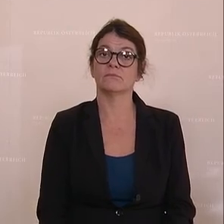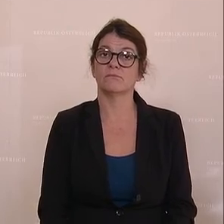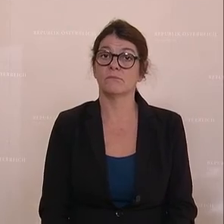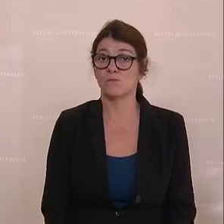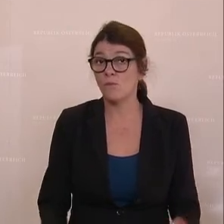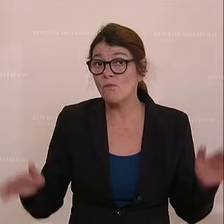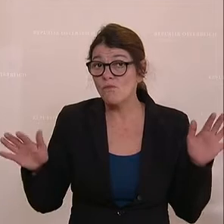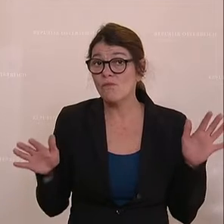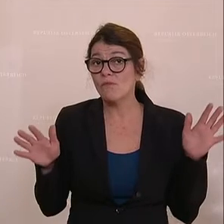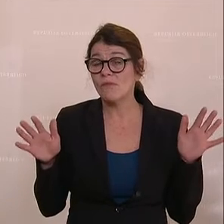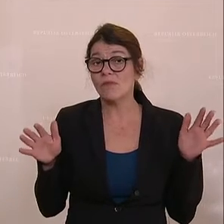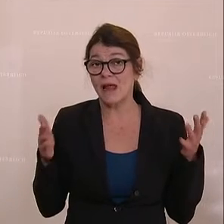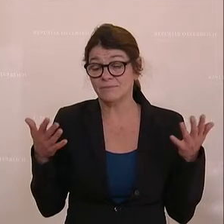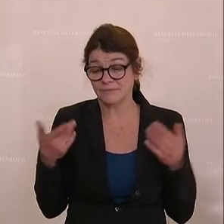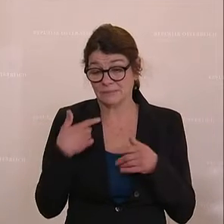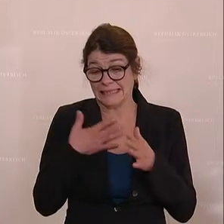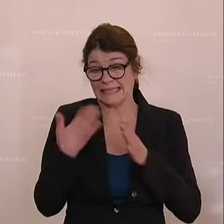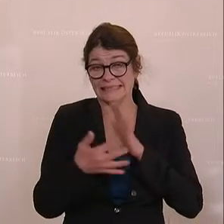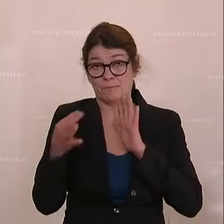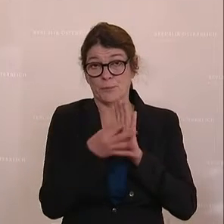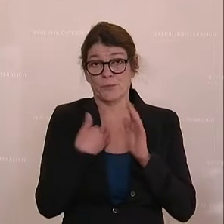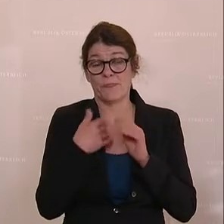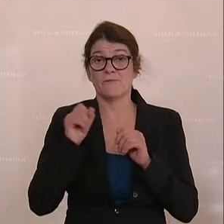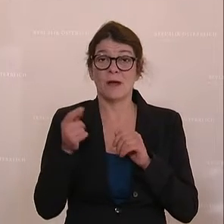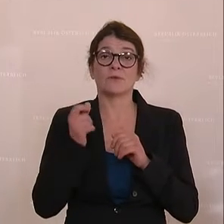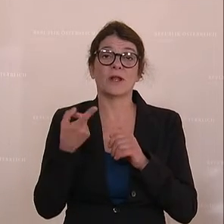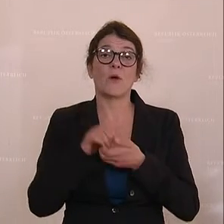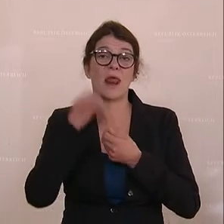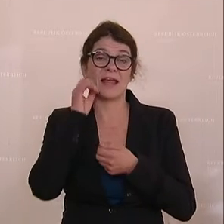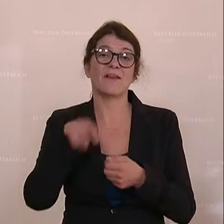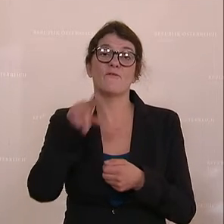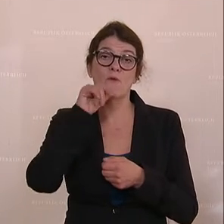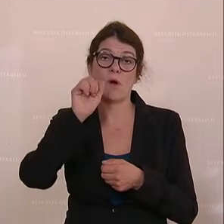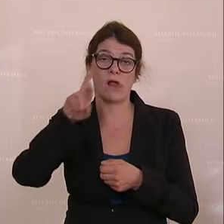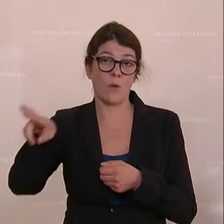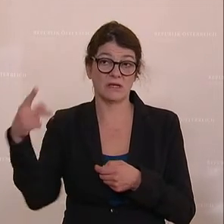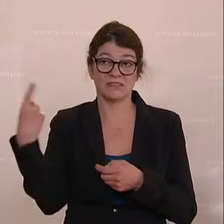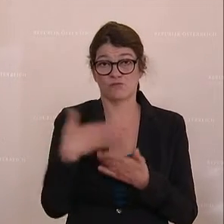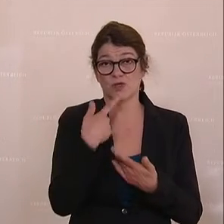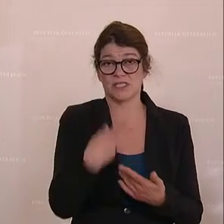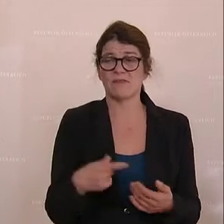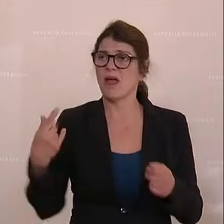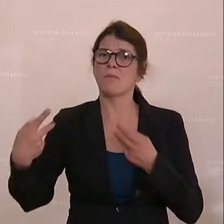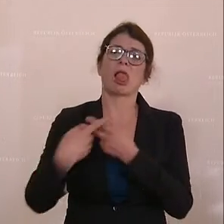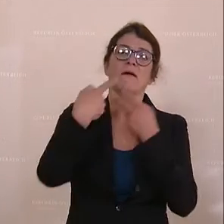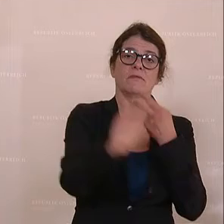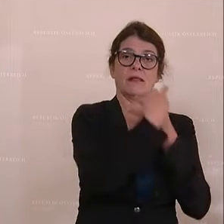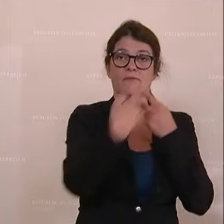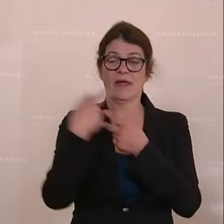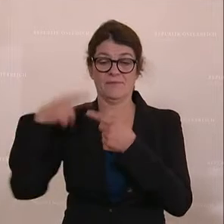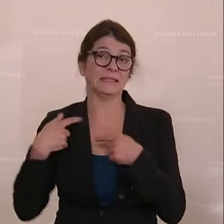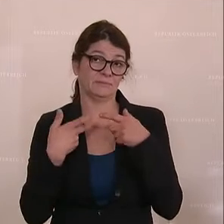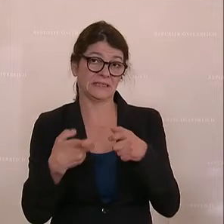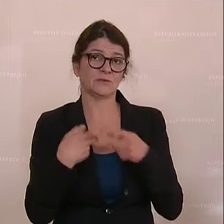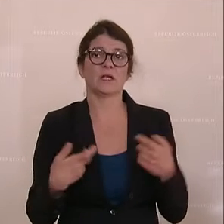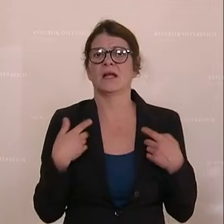Und das bringt mich ja gleich zum letzten Punkt. Vor allem die Kollegin Voglauer hat es auch angesprochen, weil immer wieder Zwischenrufe kommen in diesen Debatten